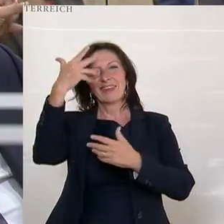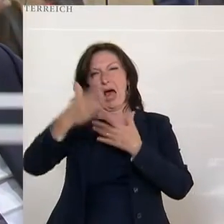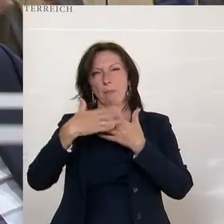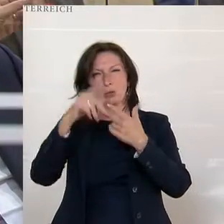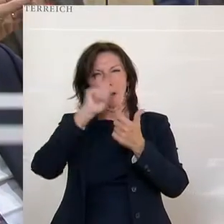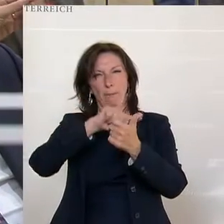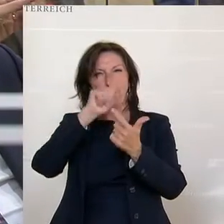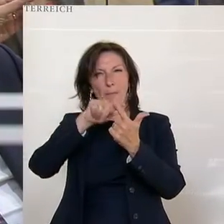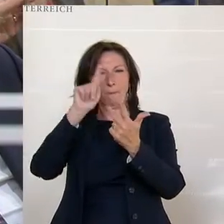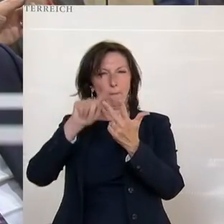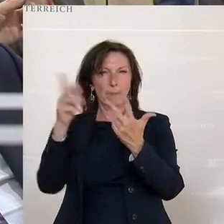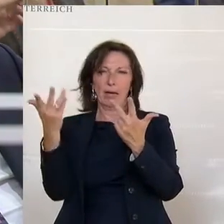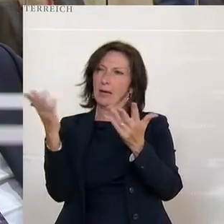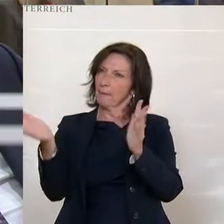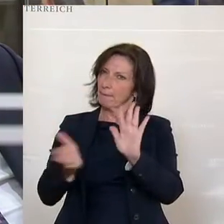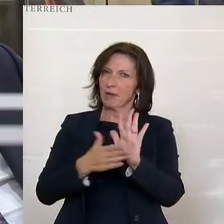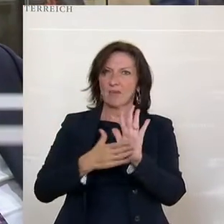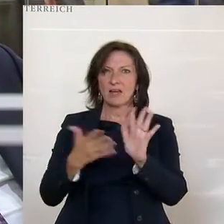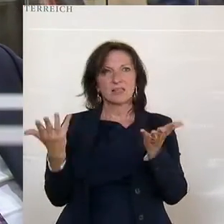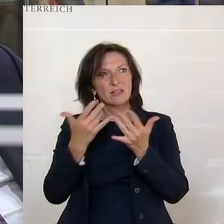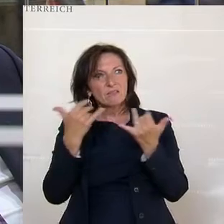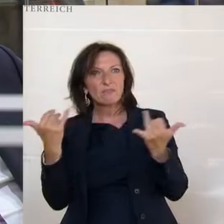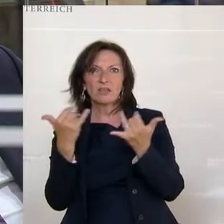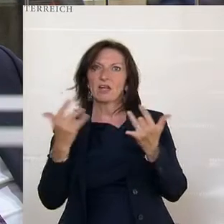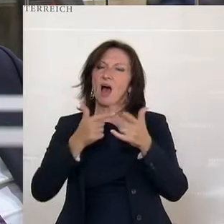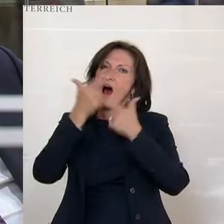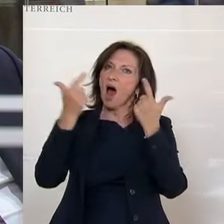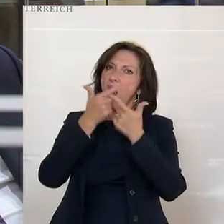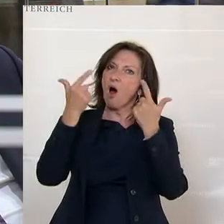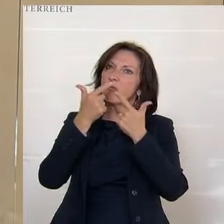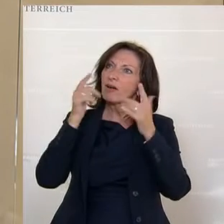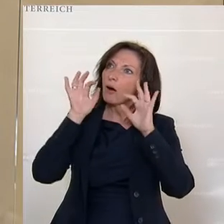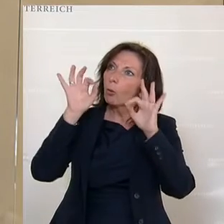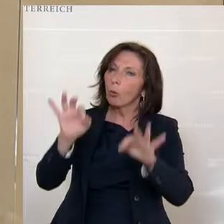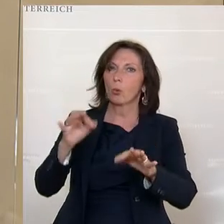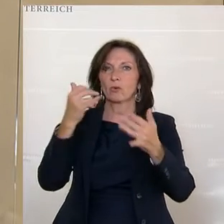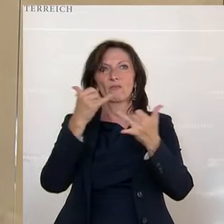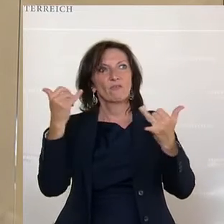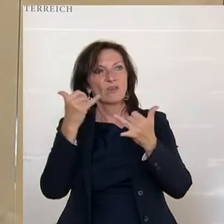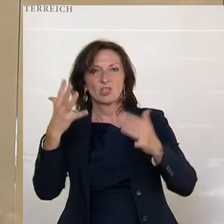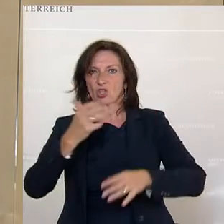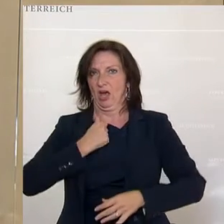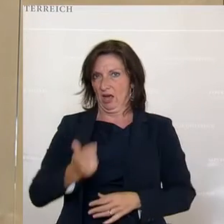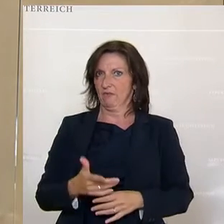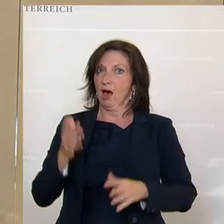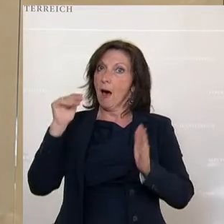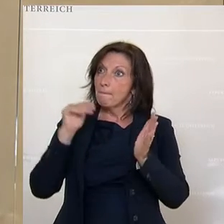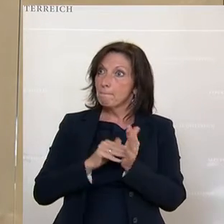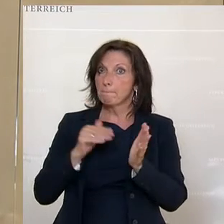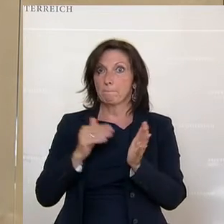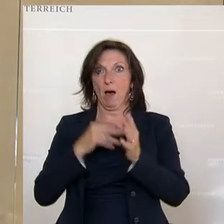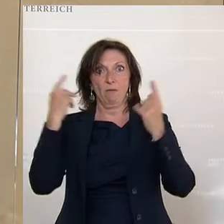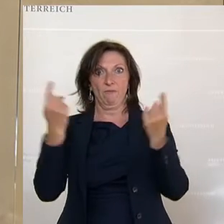unterschiedlich auch der Weg zu einer guten Information und zu einer guten Aufklärung eben auch ist. Ja, es braucht Kampagnen auf Augenhöhe. Ja, es braucht